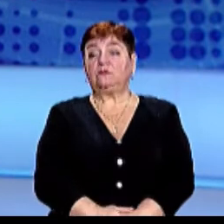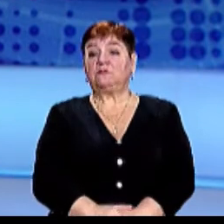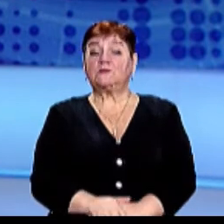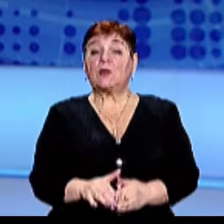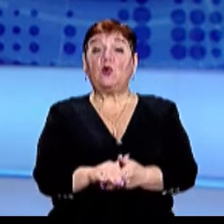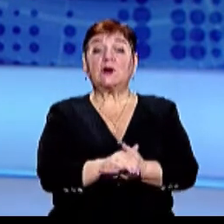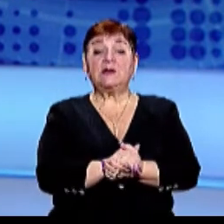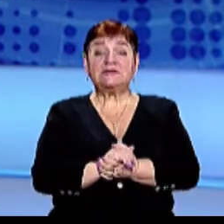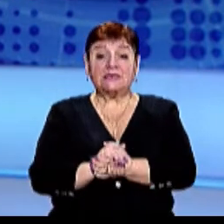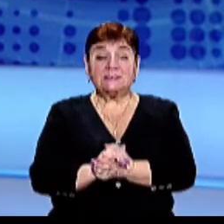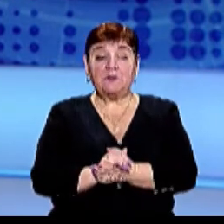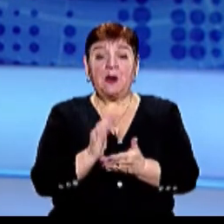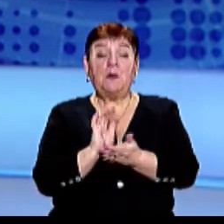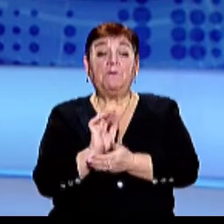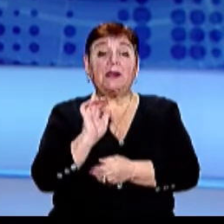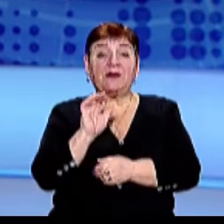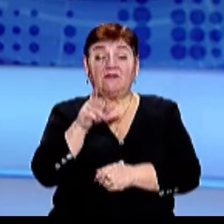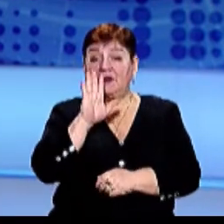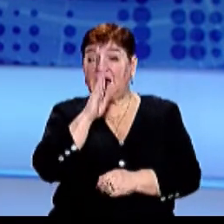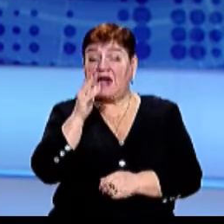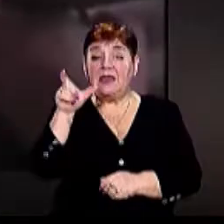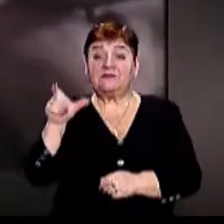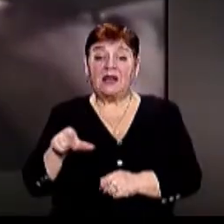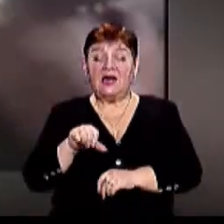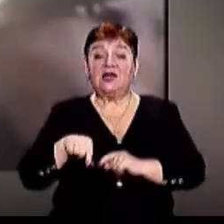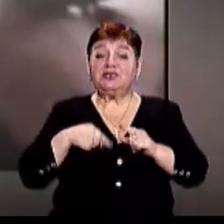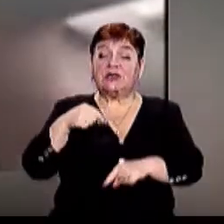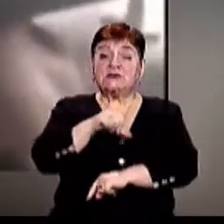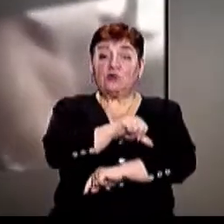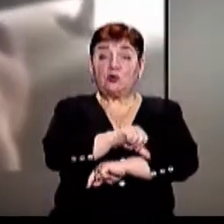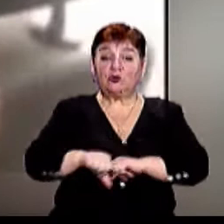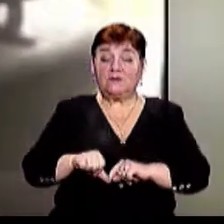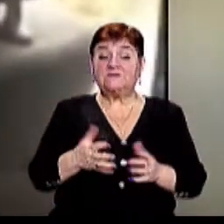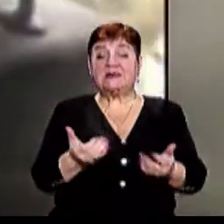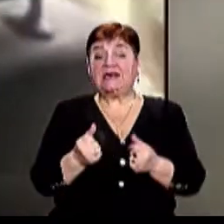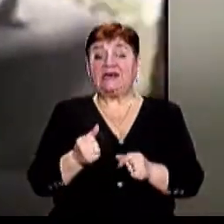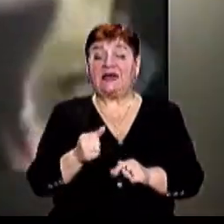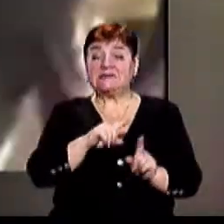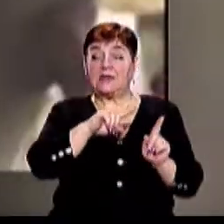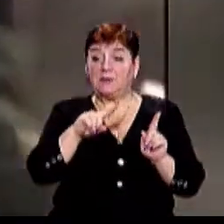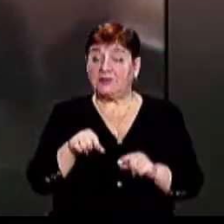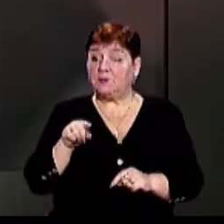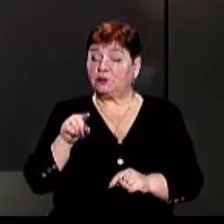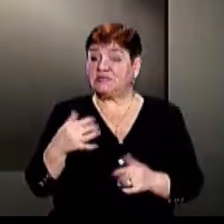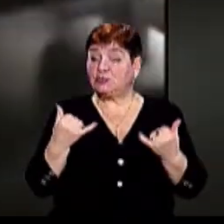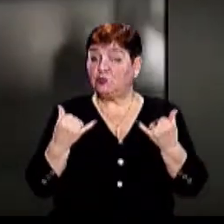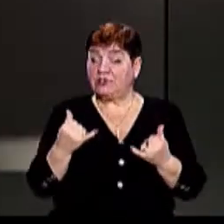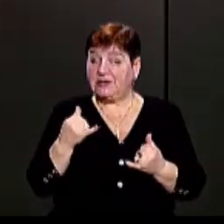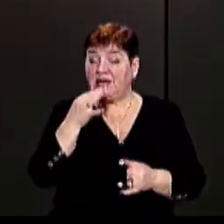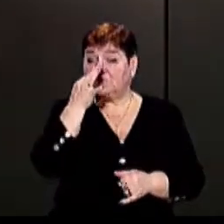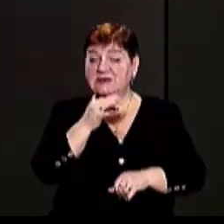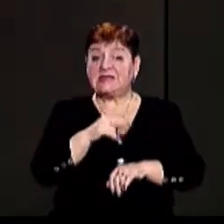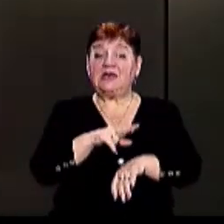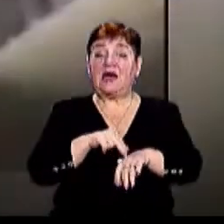Організатора нелегального переправлення мігрантів через кордон взяли під варту на Закарпатті Про це сьогодні розпила речниця Чопського